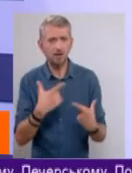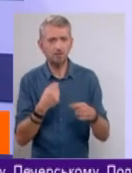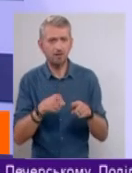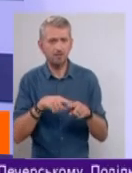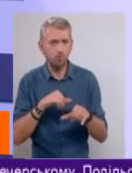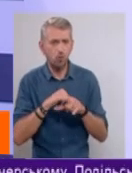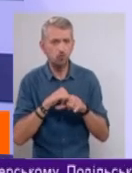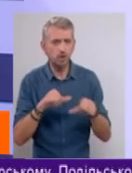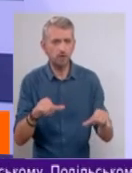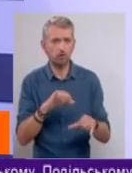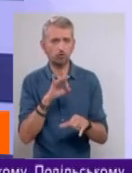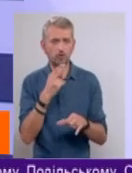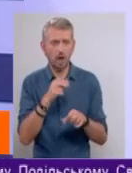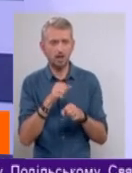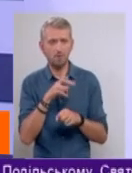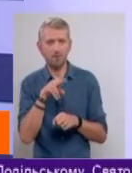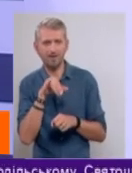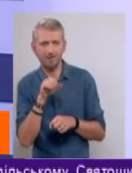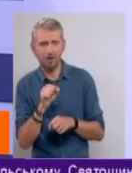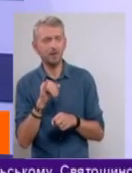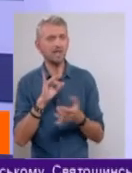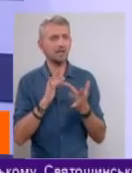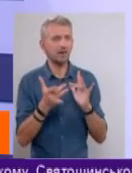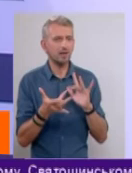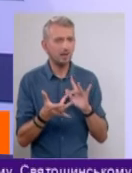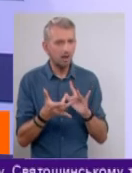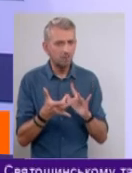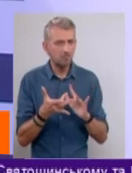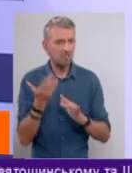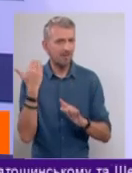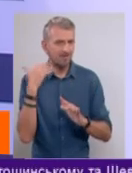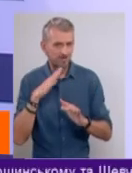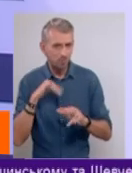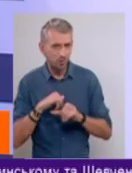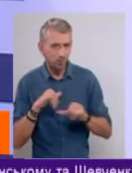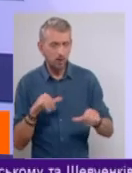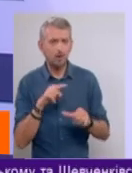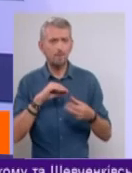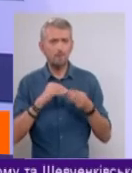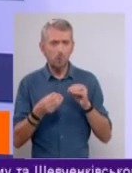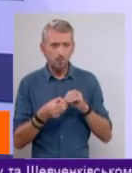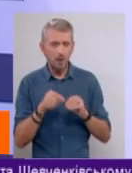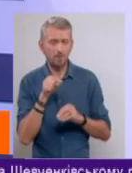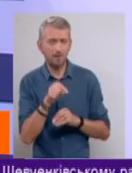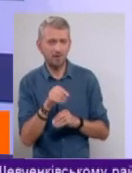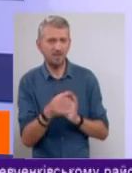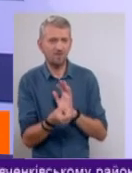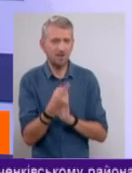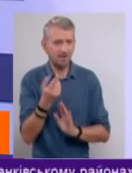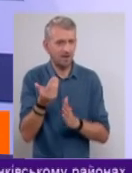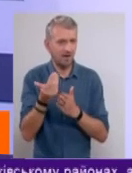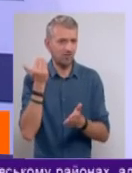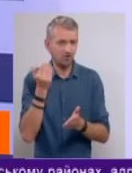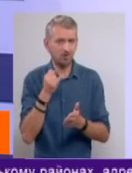поширеність соціальних медіа і інтернету стала раніше, то там ця і проблема виникла і